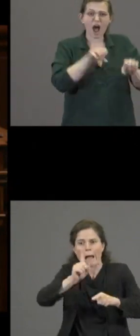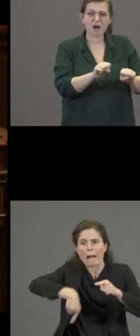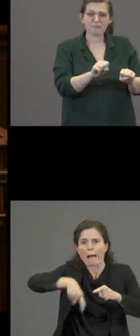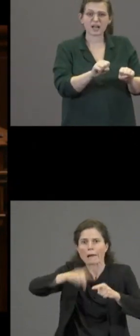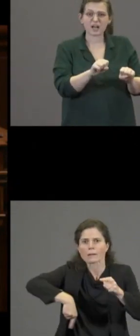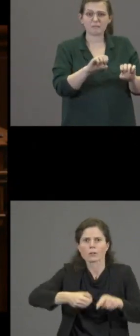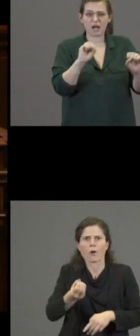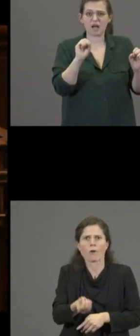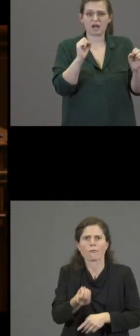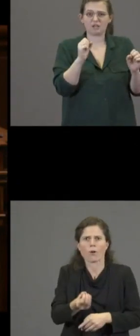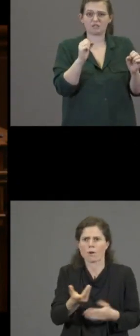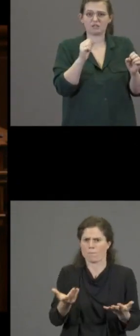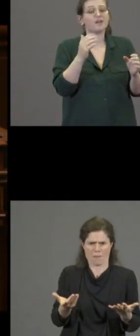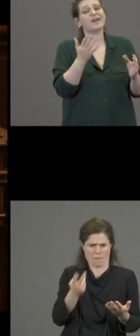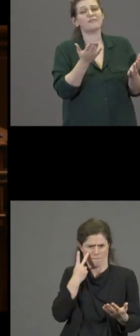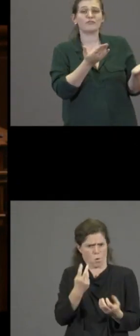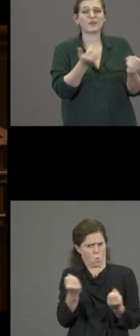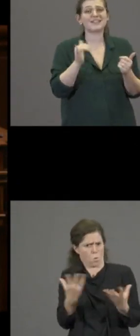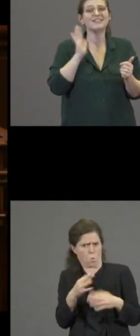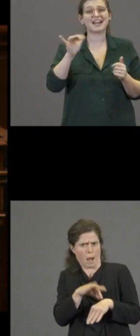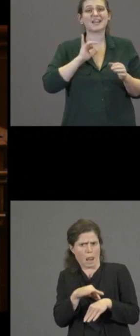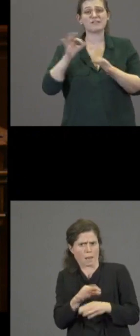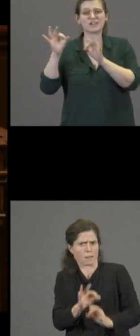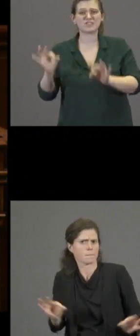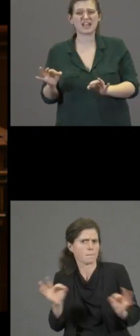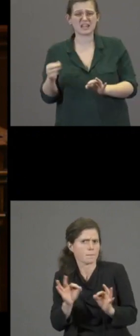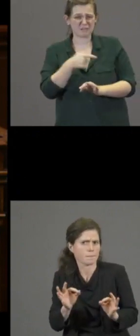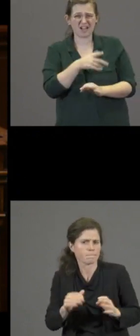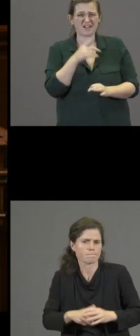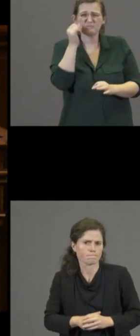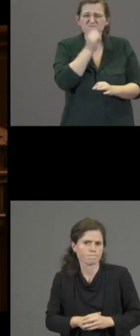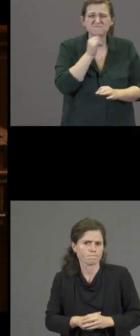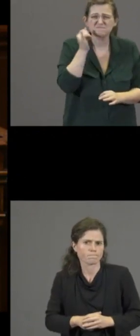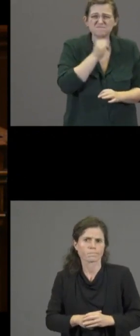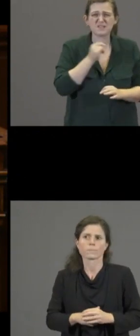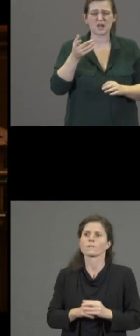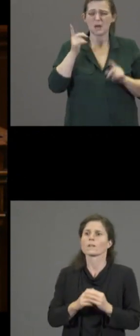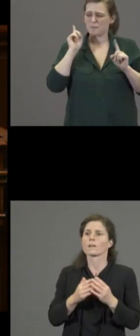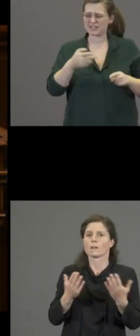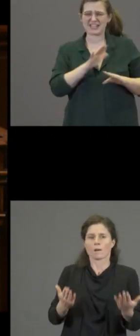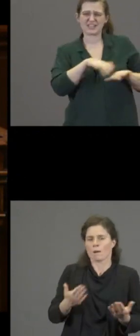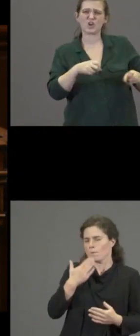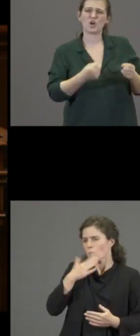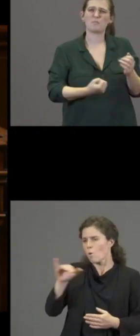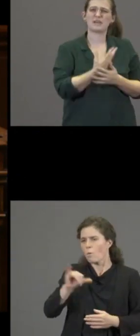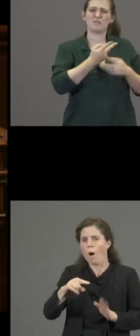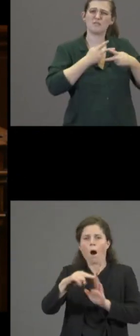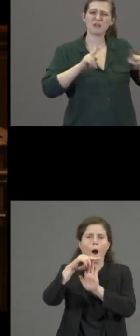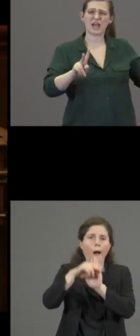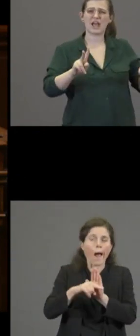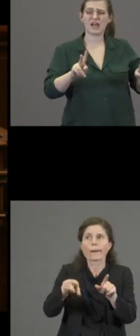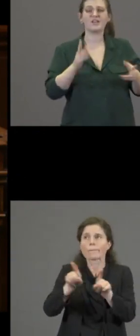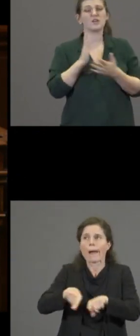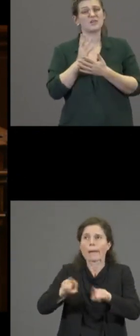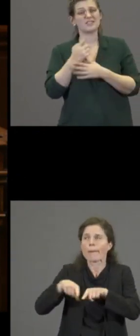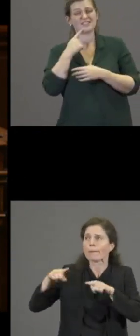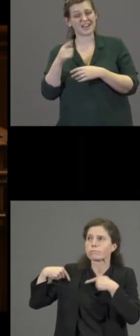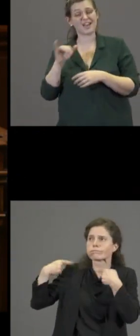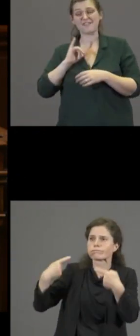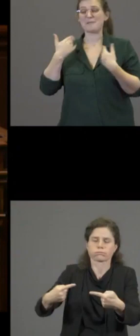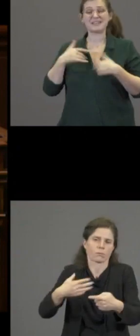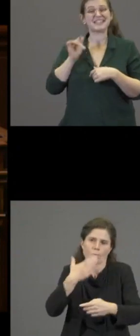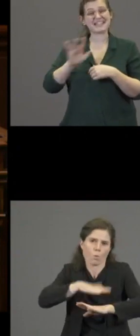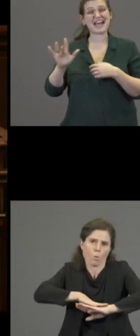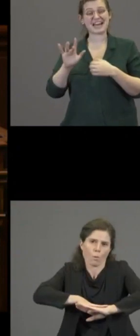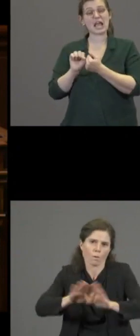vrijheid geven? Waarom zou het geweer tegen het virus niet van schouder veranderen? Zou men de mensen laten immuun worden? En die immuniteit wordt in